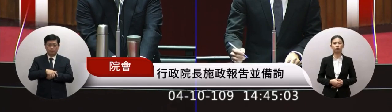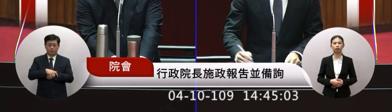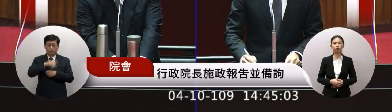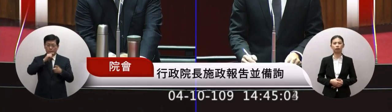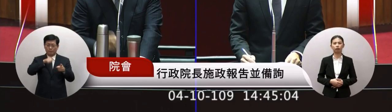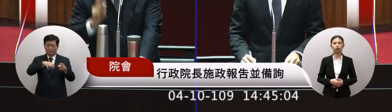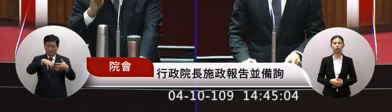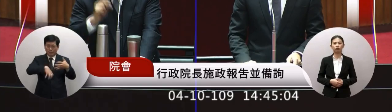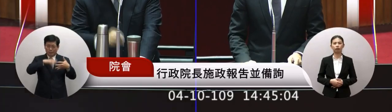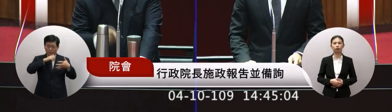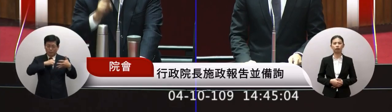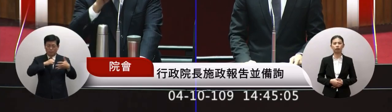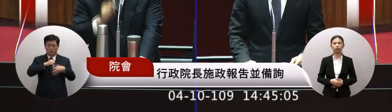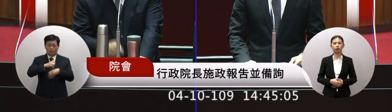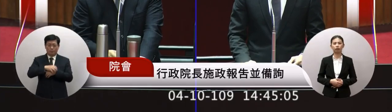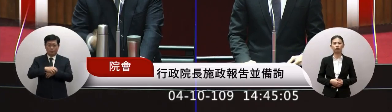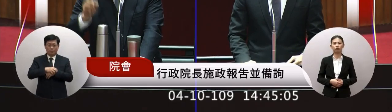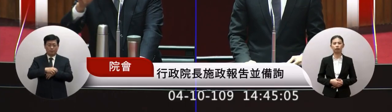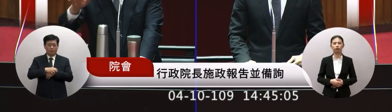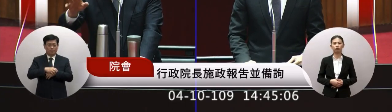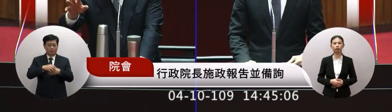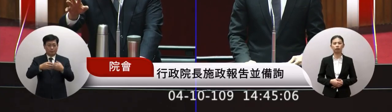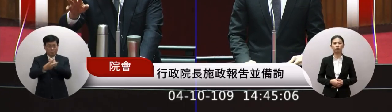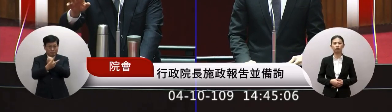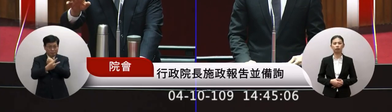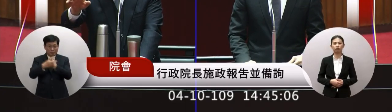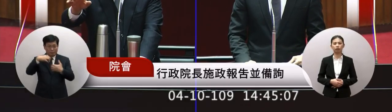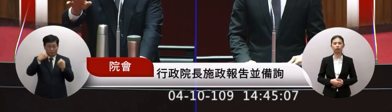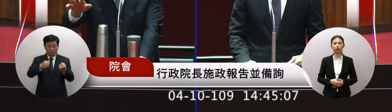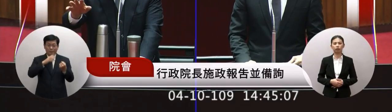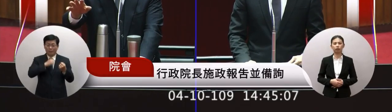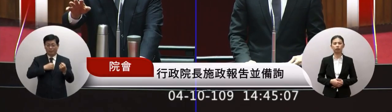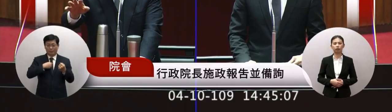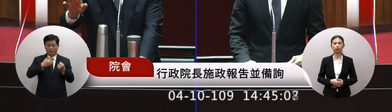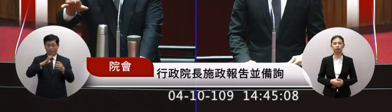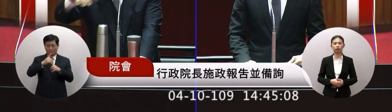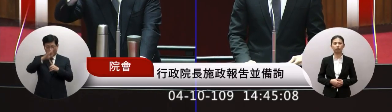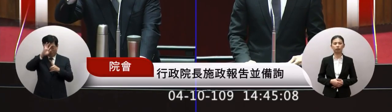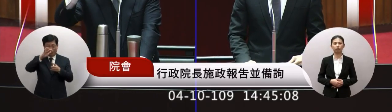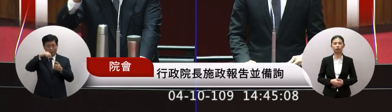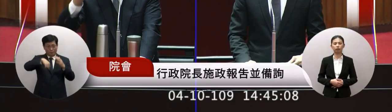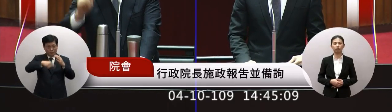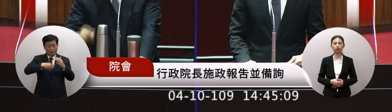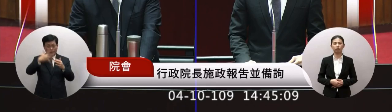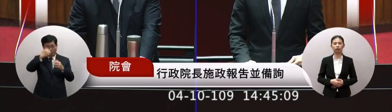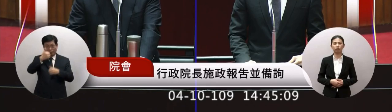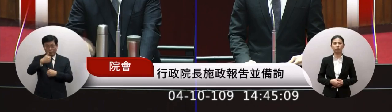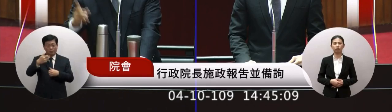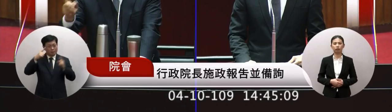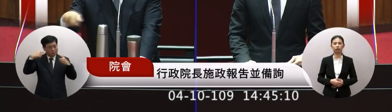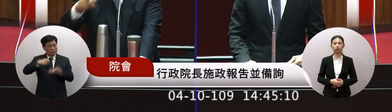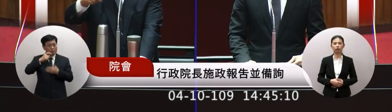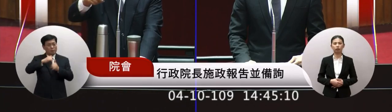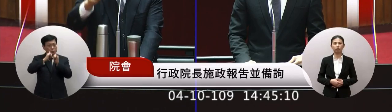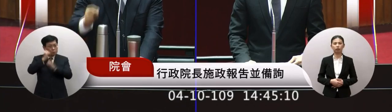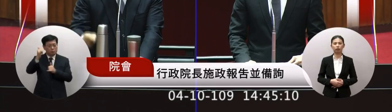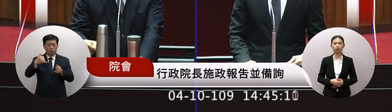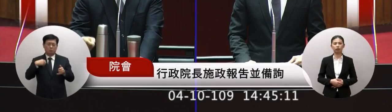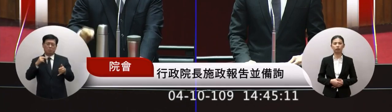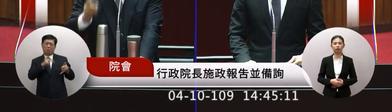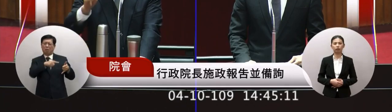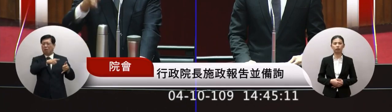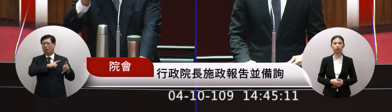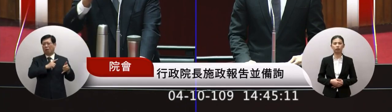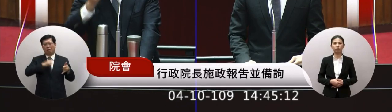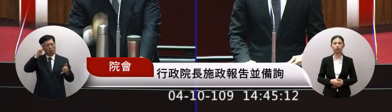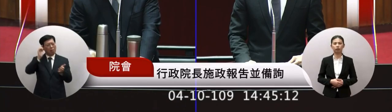那個地基集你看看那個在療養院那個老先生常在說一個故事人們都跟他當作笑